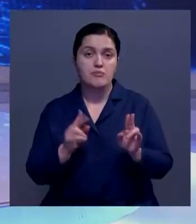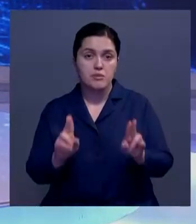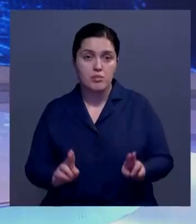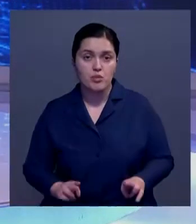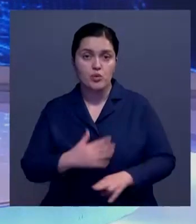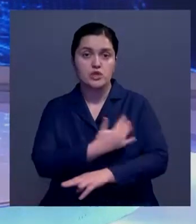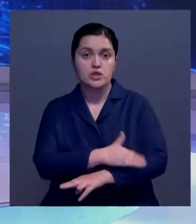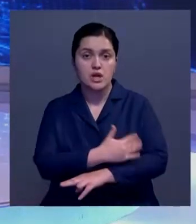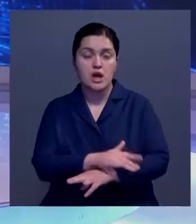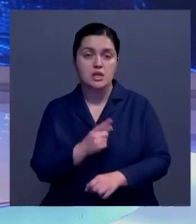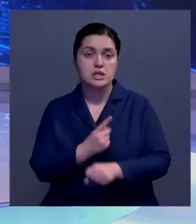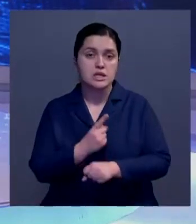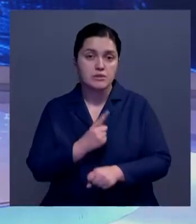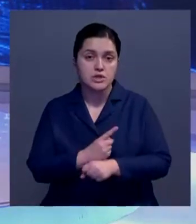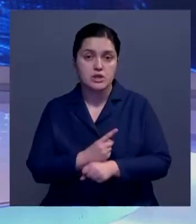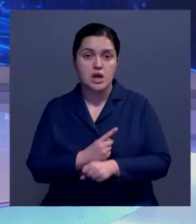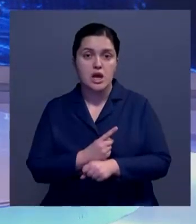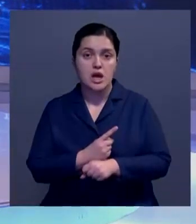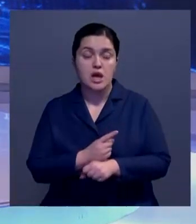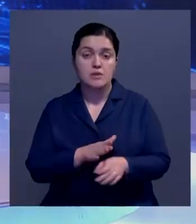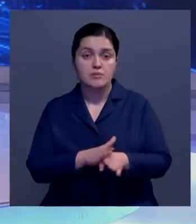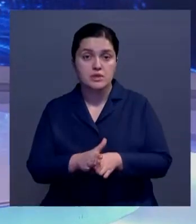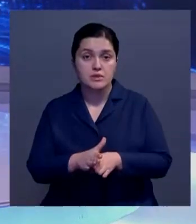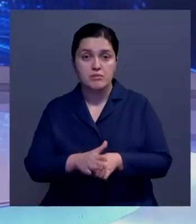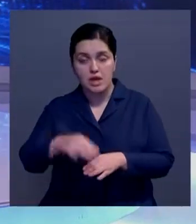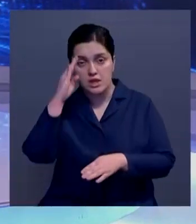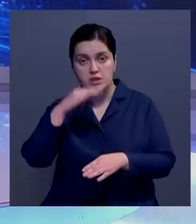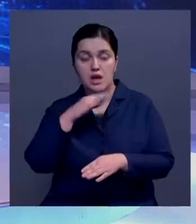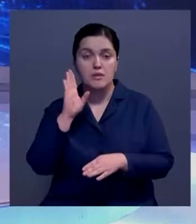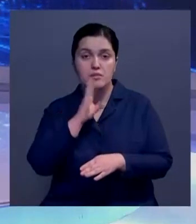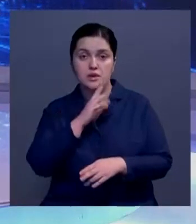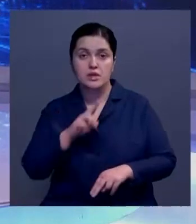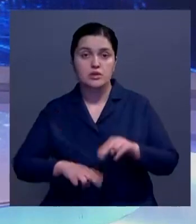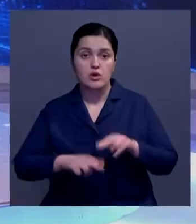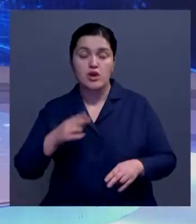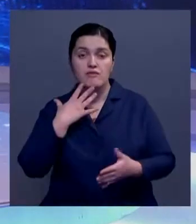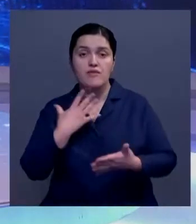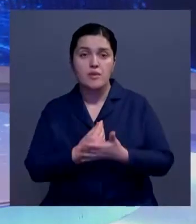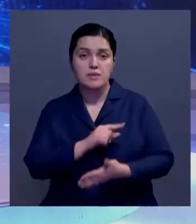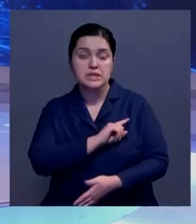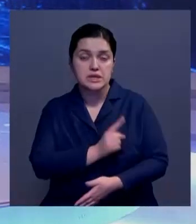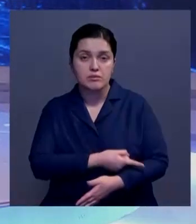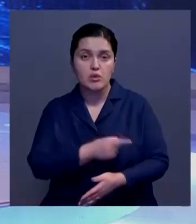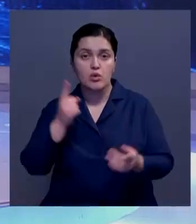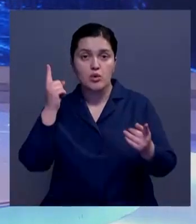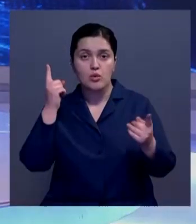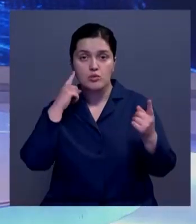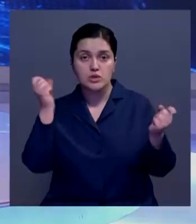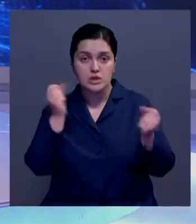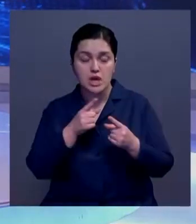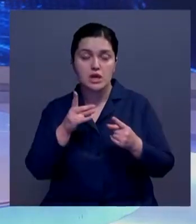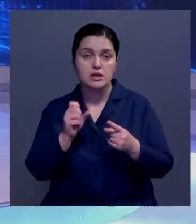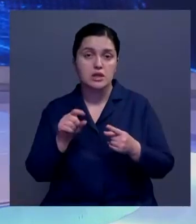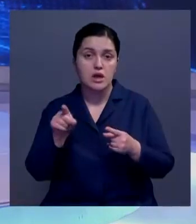новым правилам уличные санузлы запрещены. И справляются ли родители со стройкой своими силами, чтобы